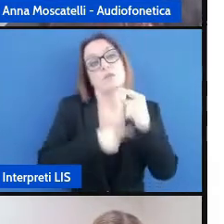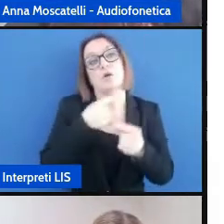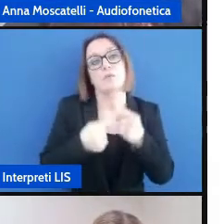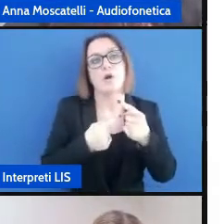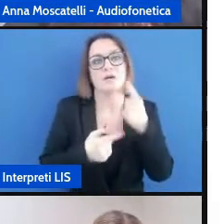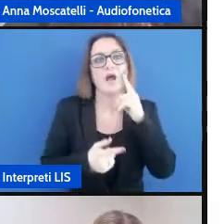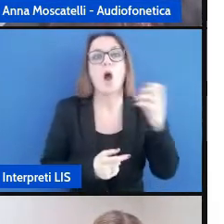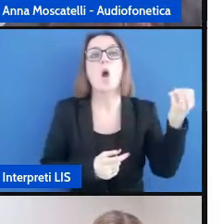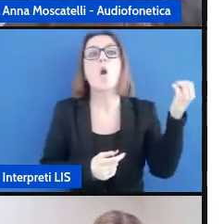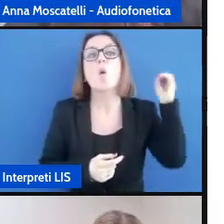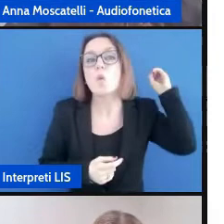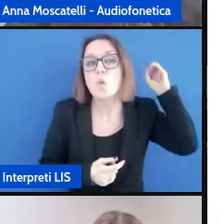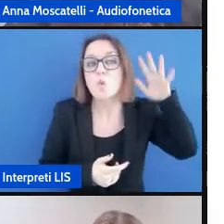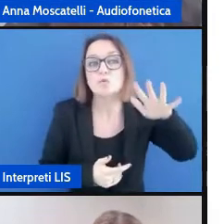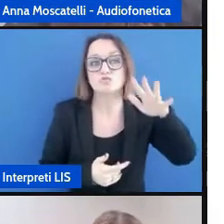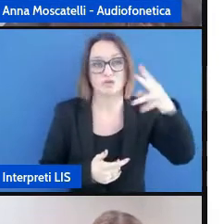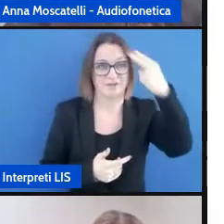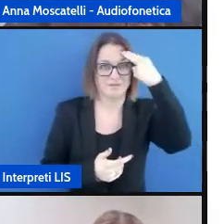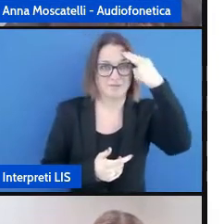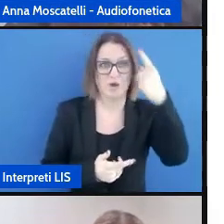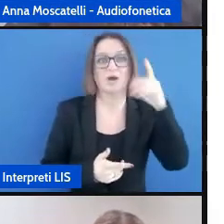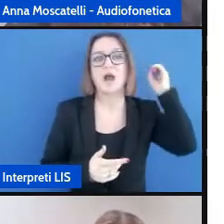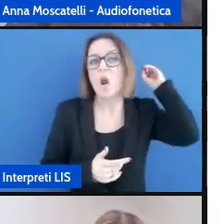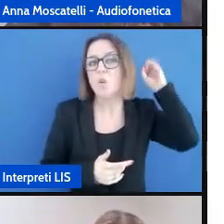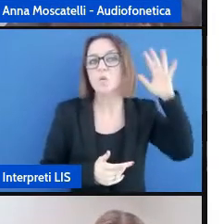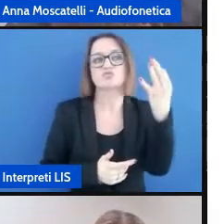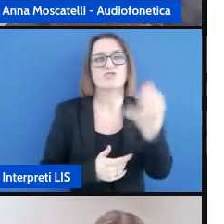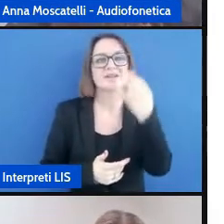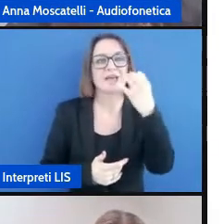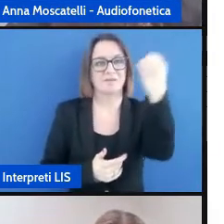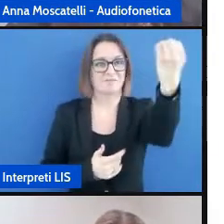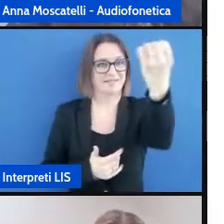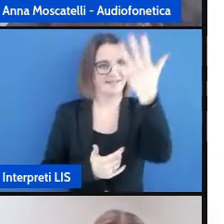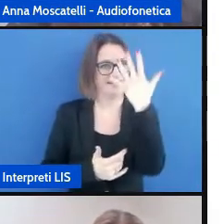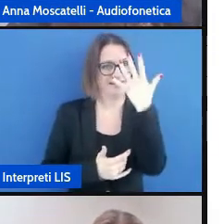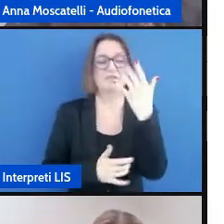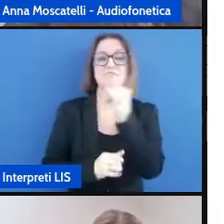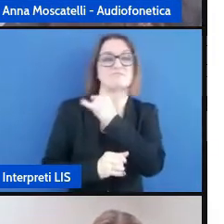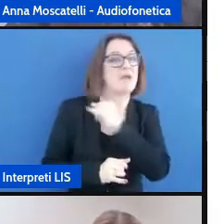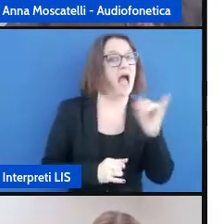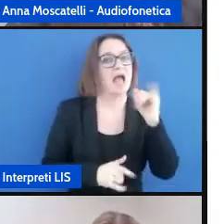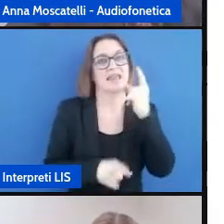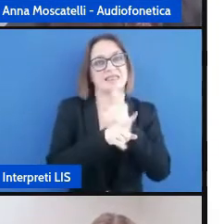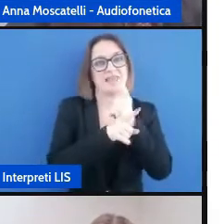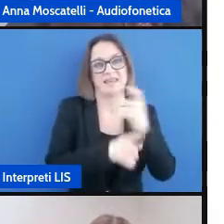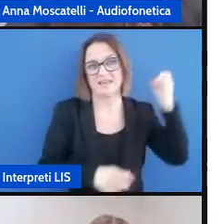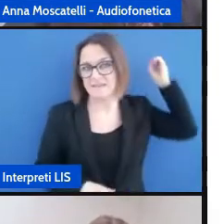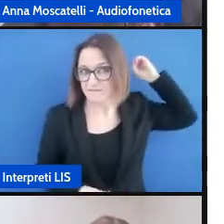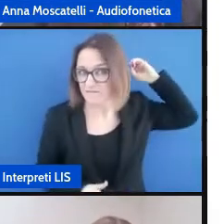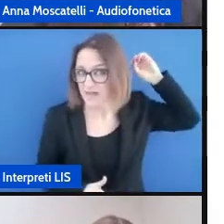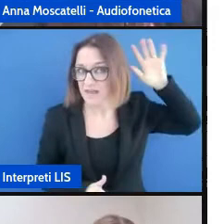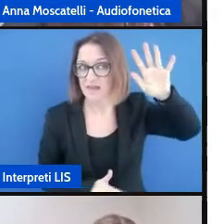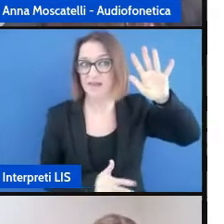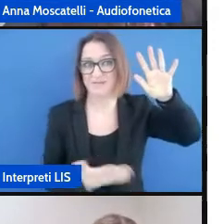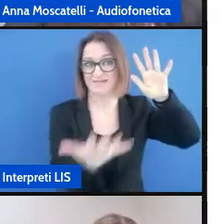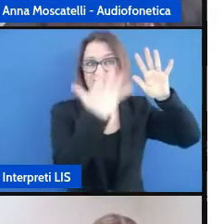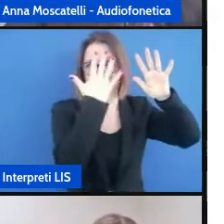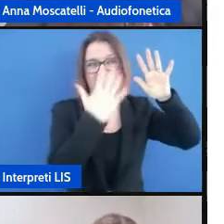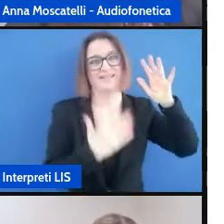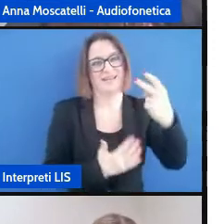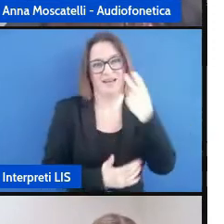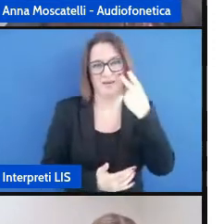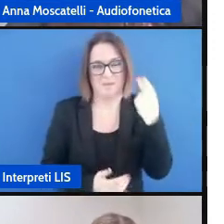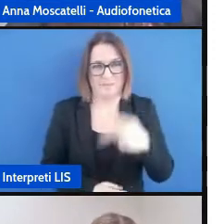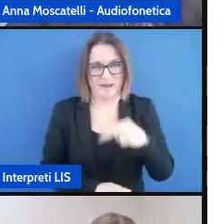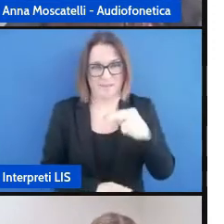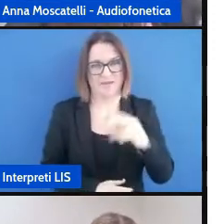luminosa bisogna ricordarsi che il viso deve essere sempre alla luce quindi mai mettersi davanti ad una finestra perché altrimenti